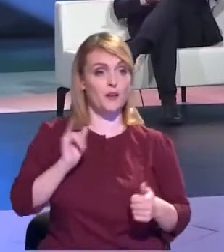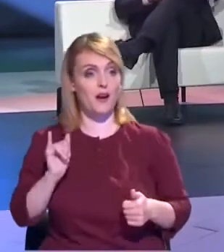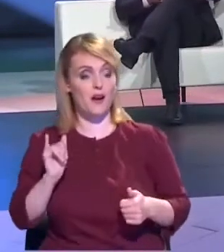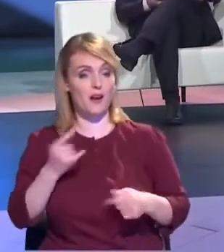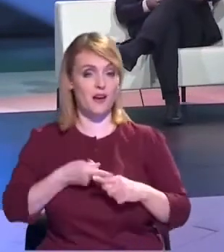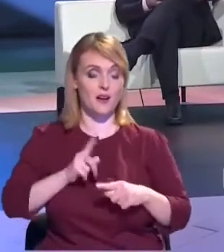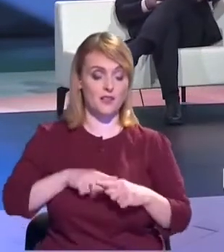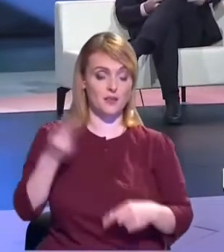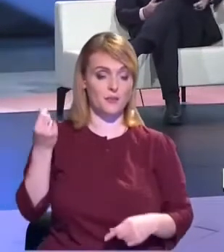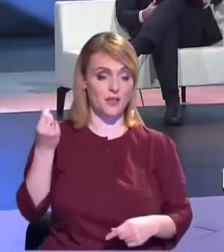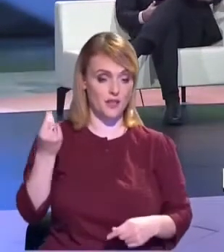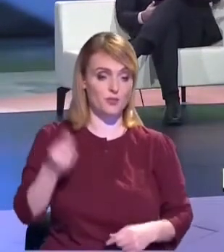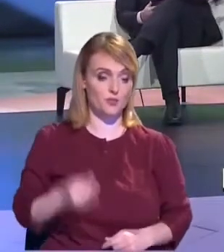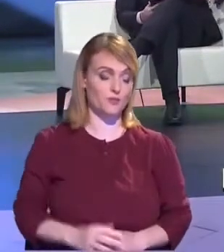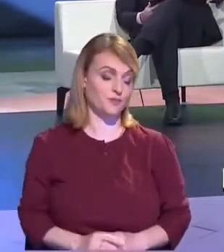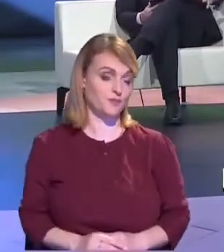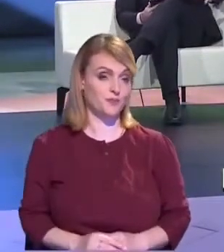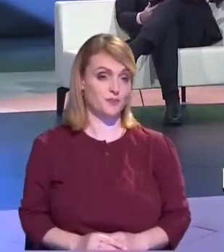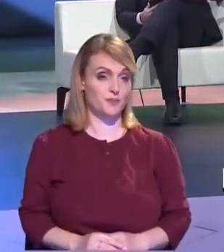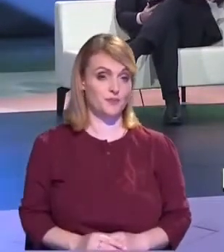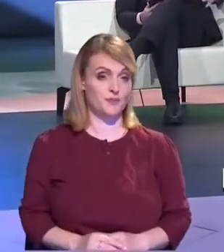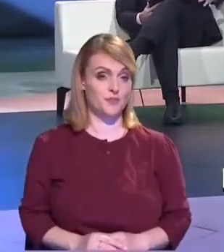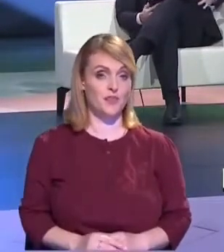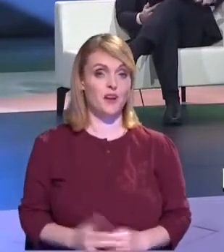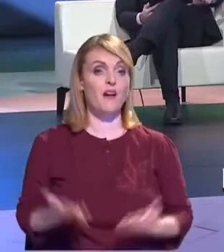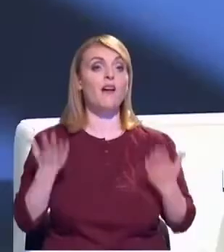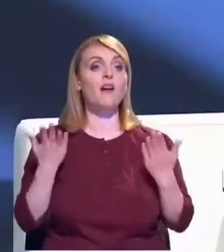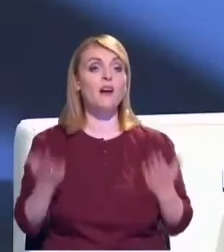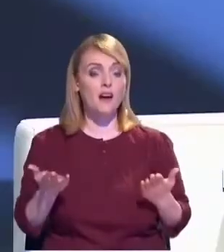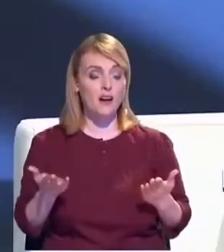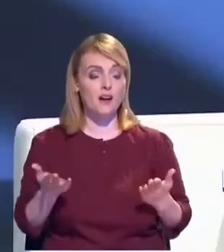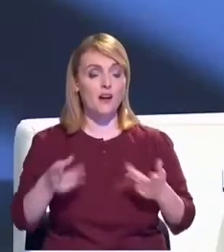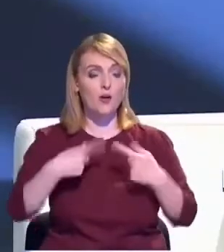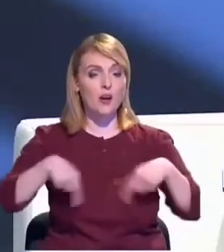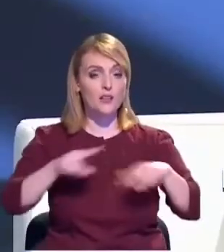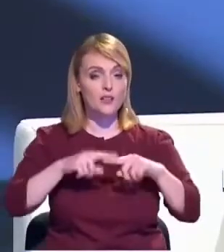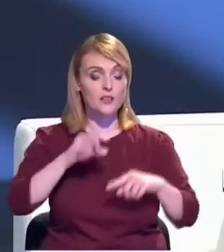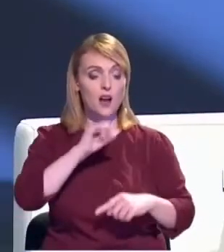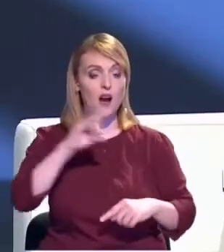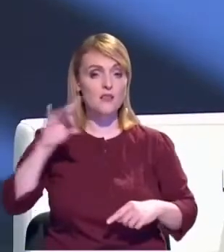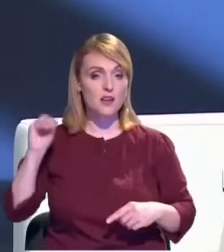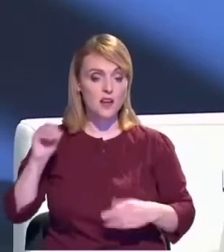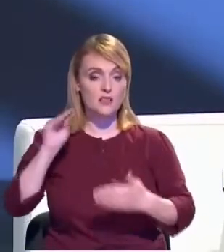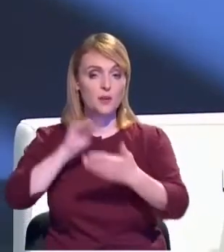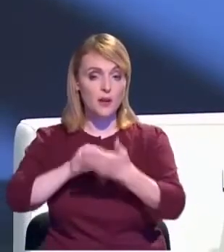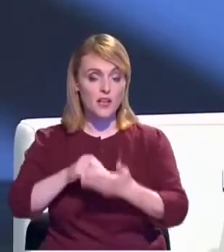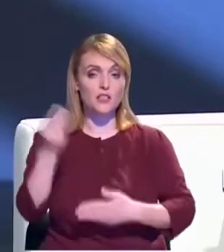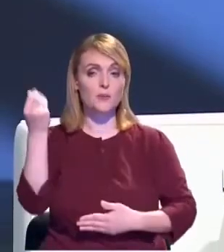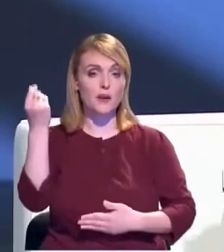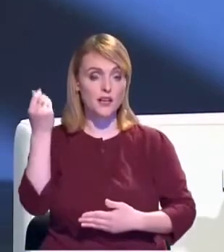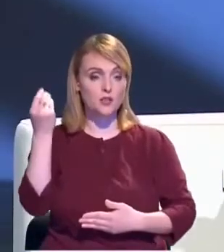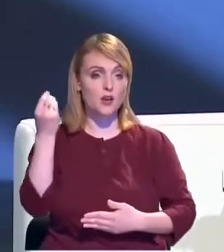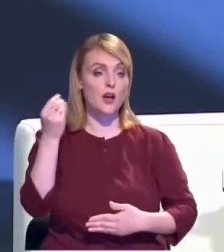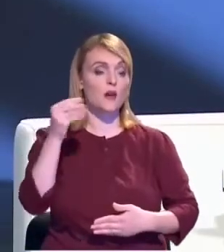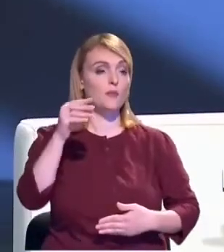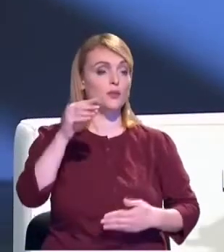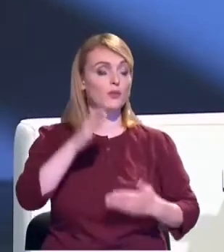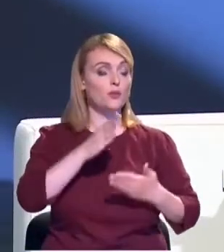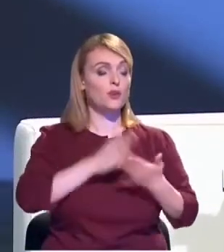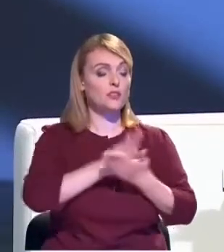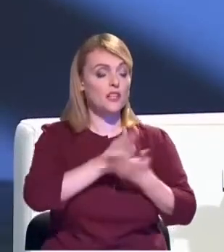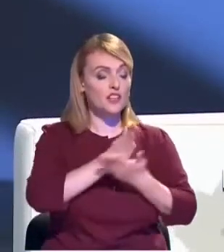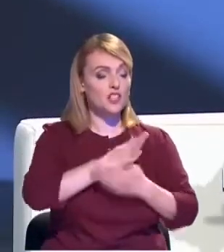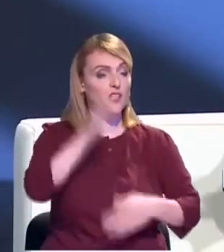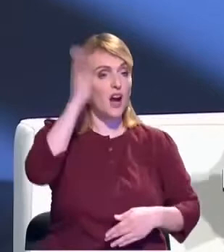în comunicare directă, cum se stabilește, sau cum stabilește, Andreea, tarifele pentru apă și canalizare în raport de